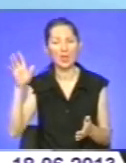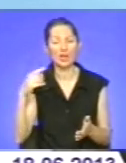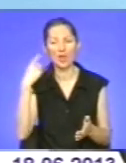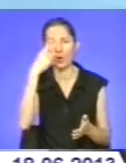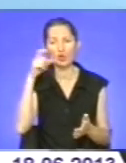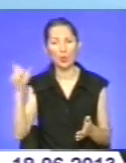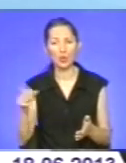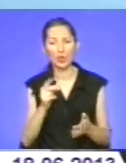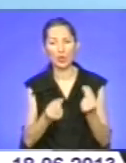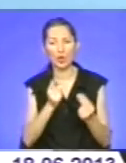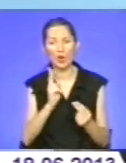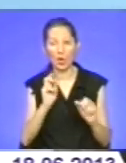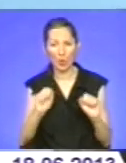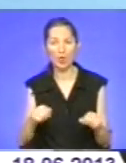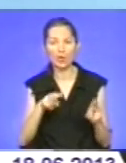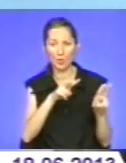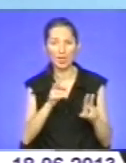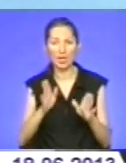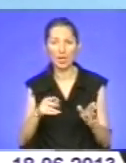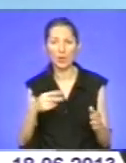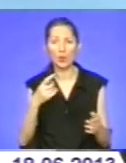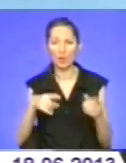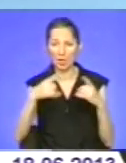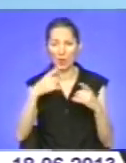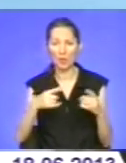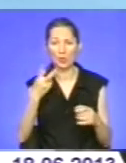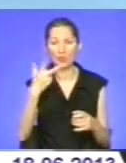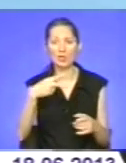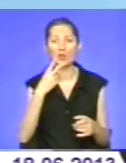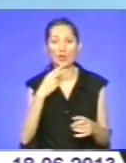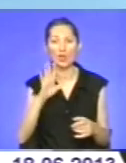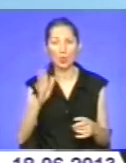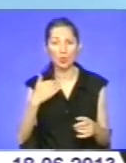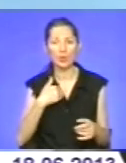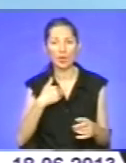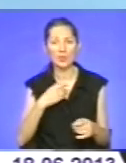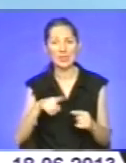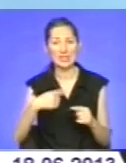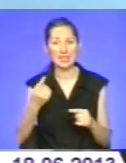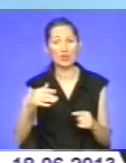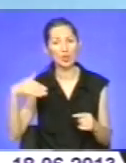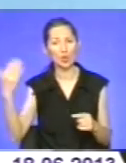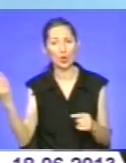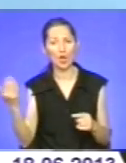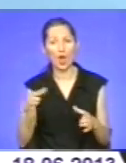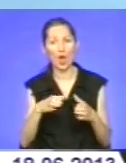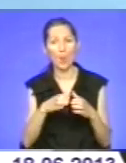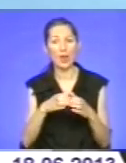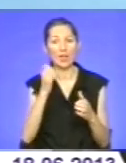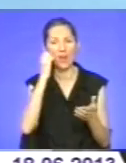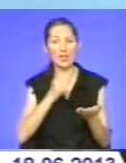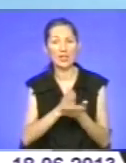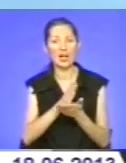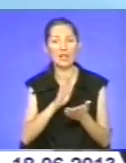спостерігати тільки по телебаченню, сьогодні, чи не сьогодні, а 30 червня, вони будуть у нас. З іншої сторони, команду ветеранів